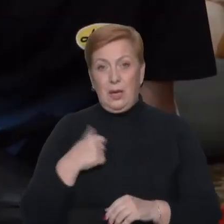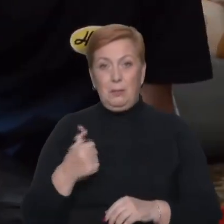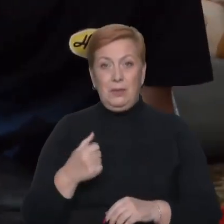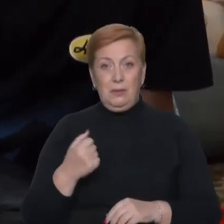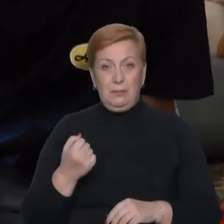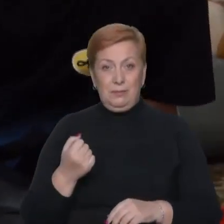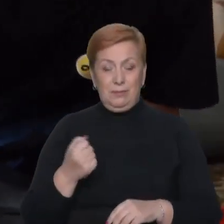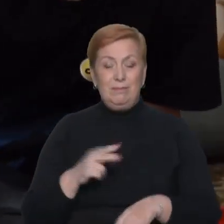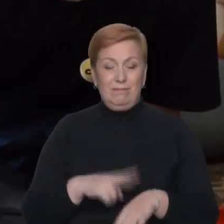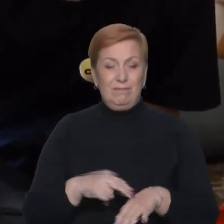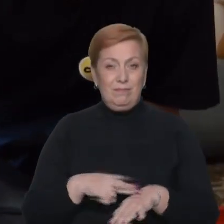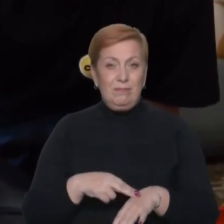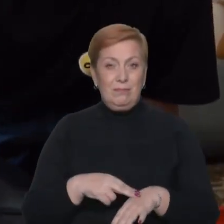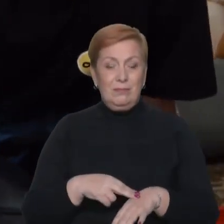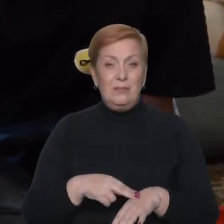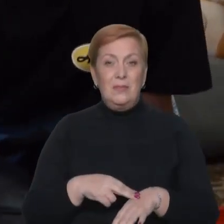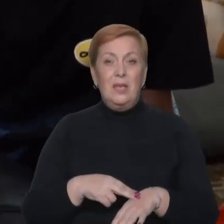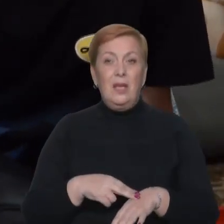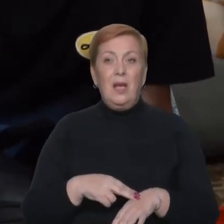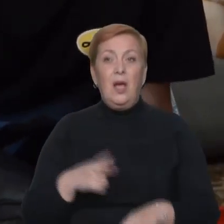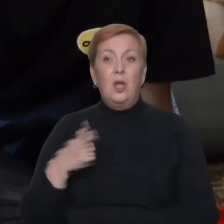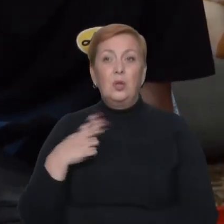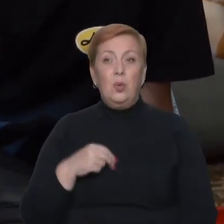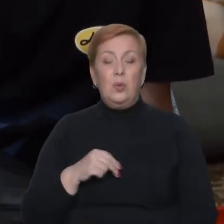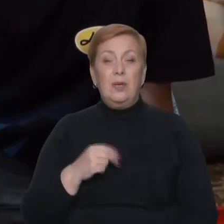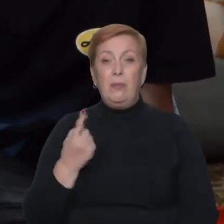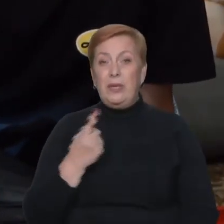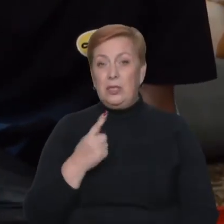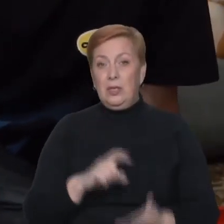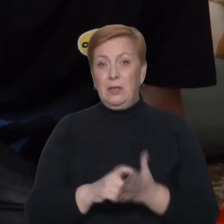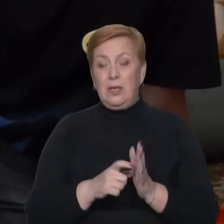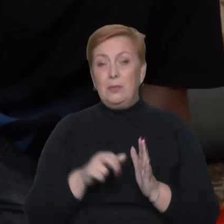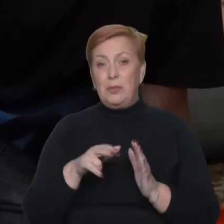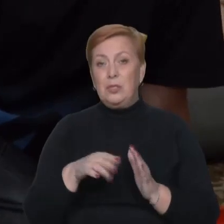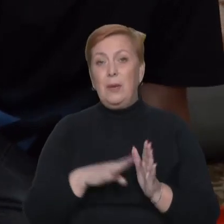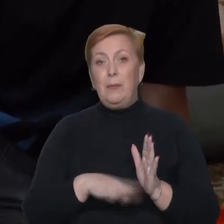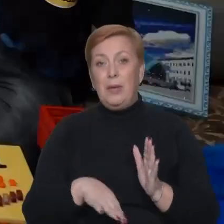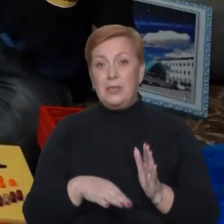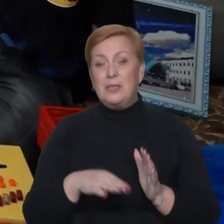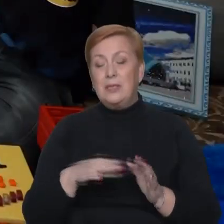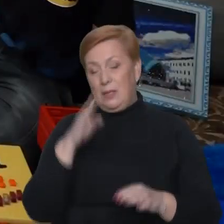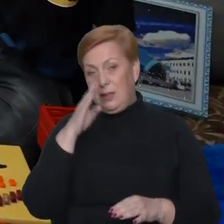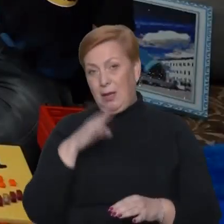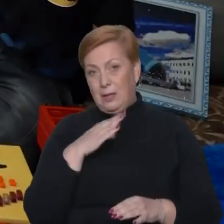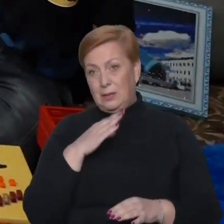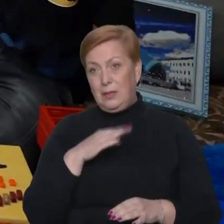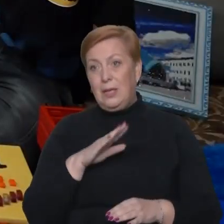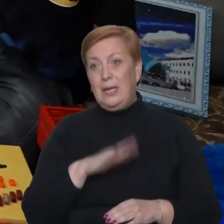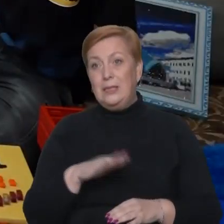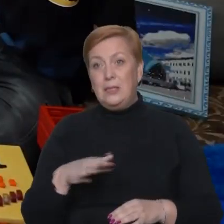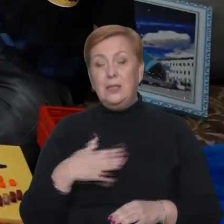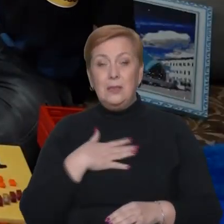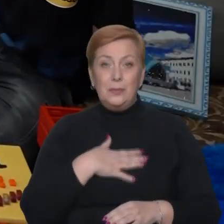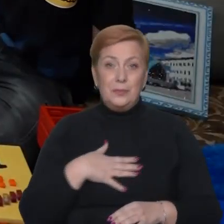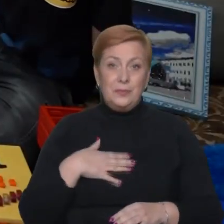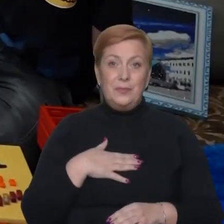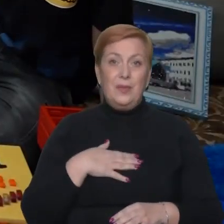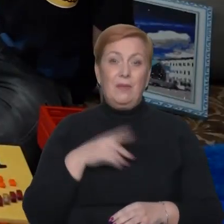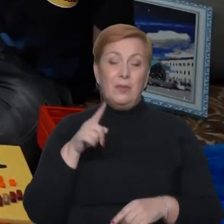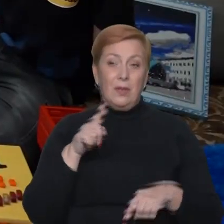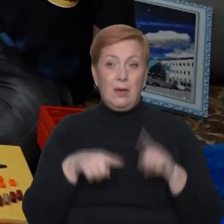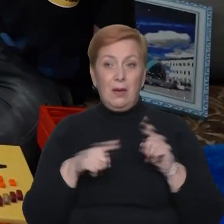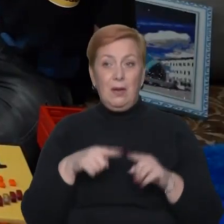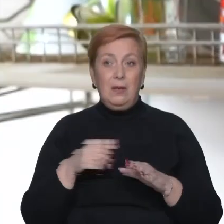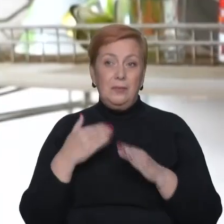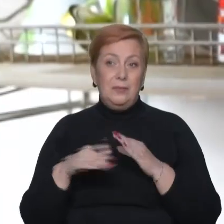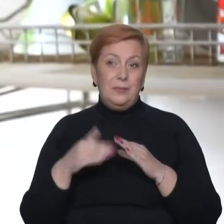Жінка каже, донька Сальсибіль пішла в перший клас без тата. Діти важко переживають розлуку і час від часу надсилає чоловікові фото дітей через